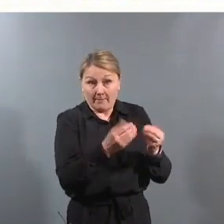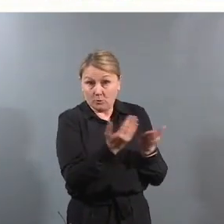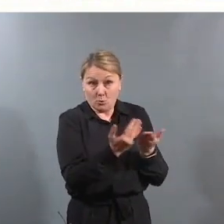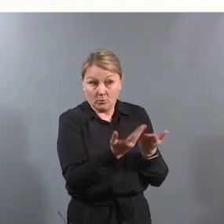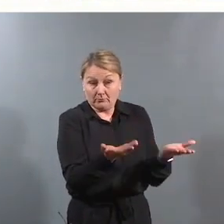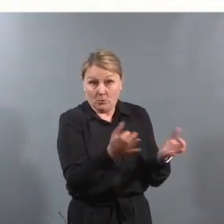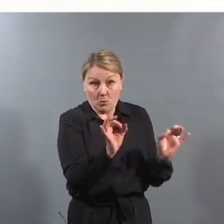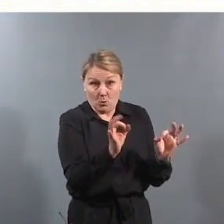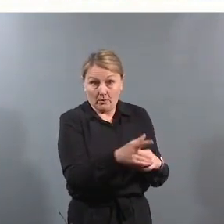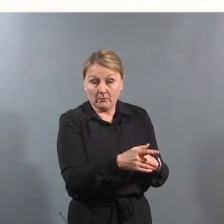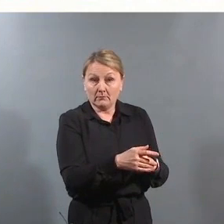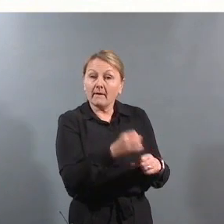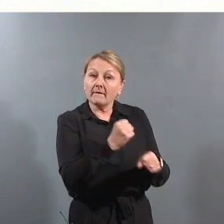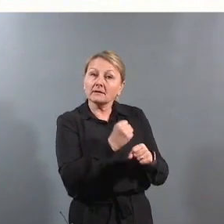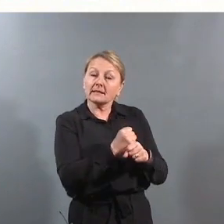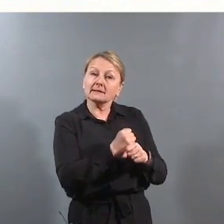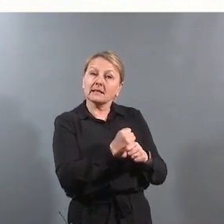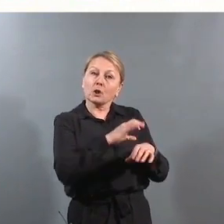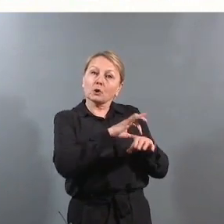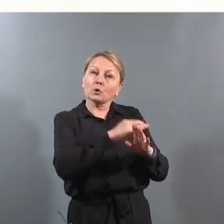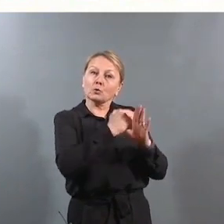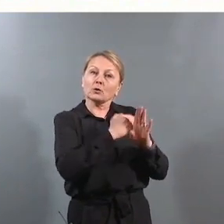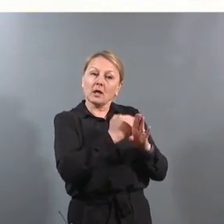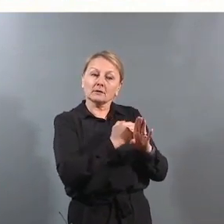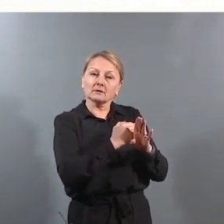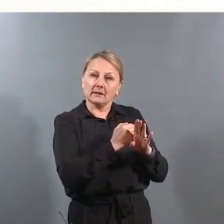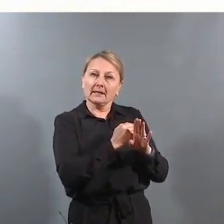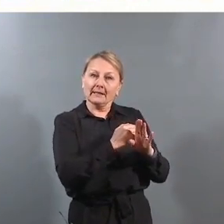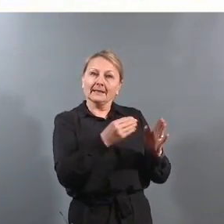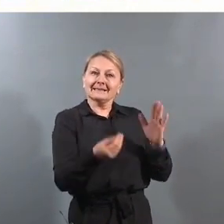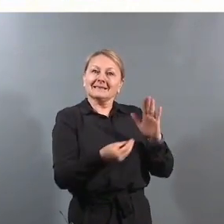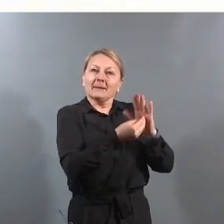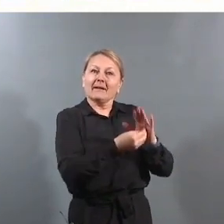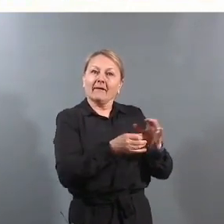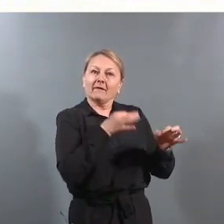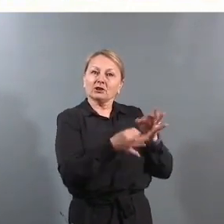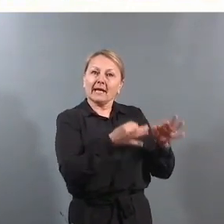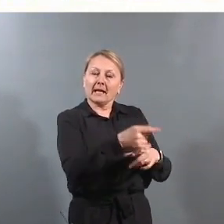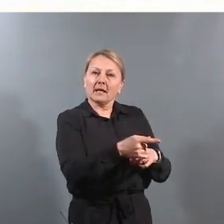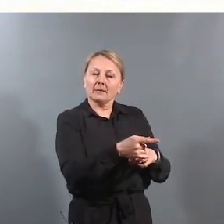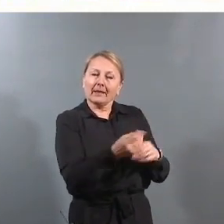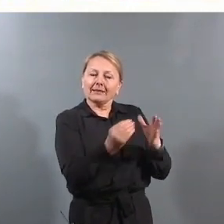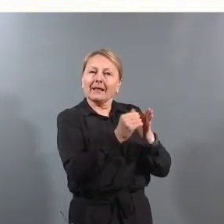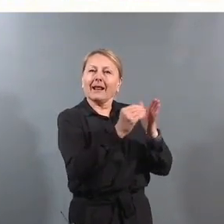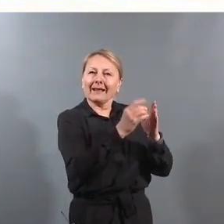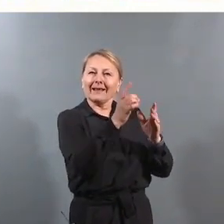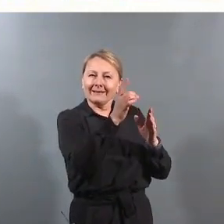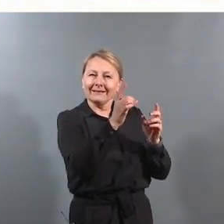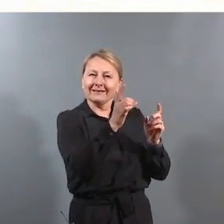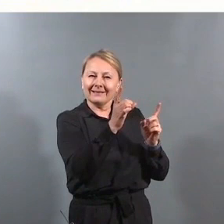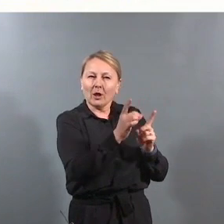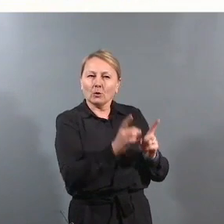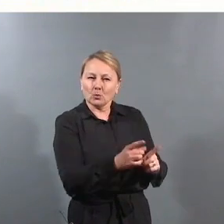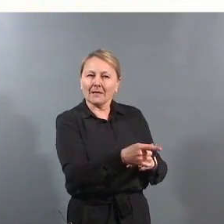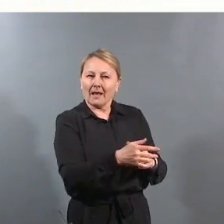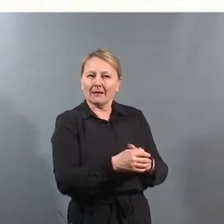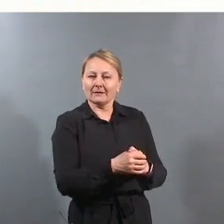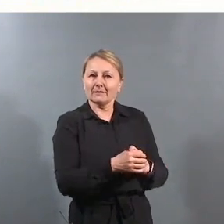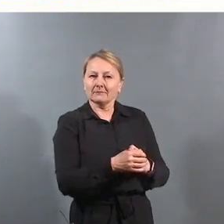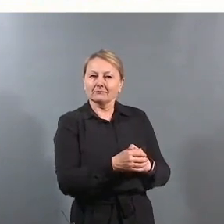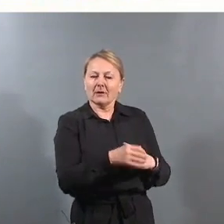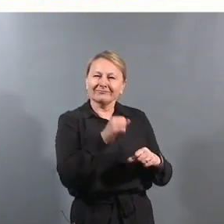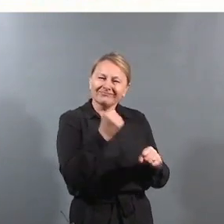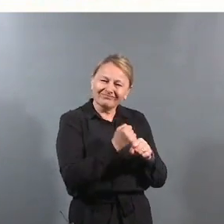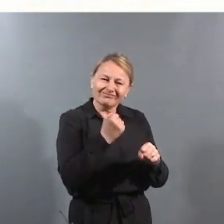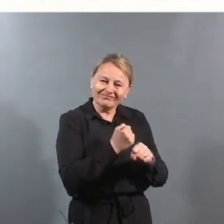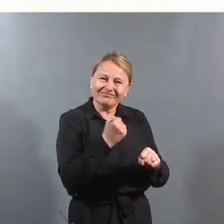skolen, han var faktisk doktorgradstipendiat i fysikk, men han hadde i tillegg noen diagnoser, som gjorde at han strevde